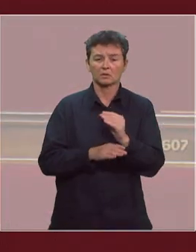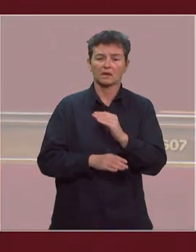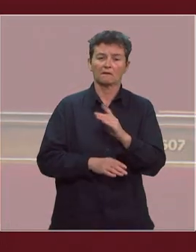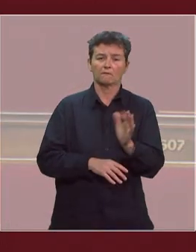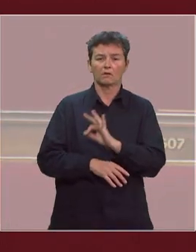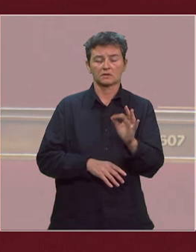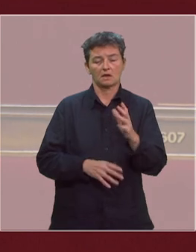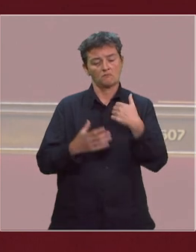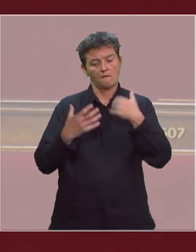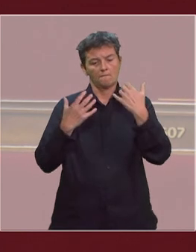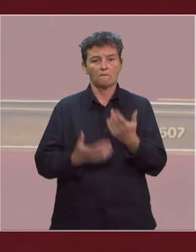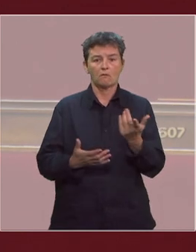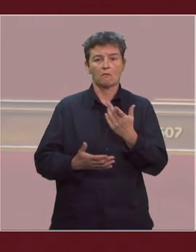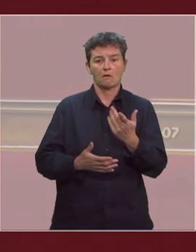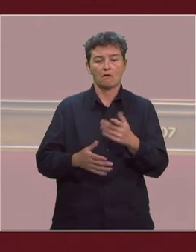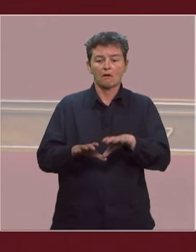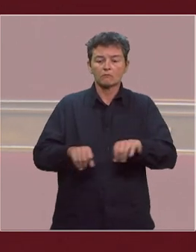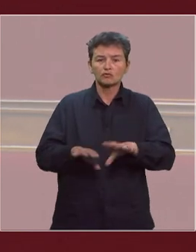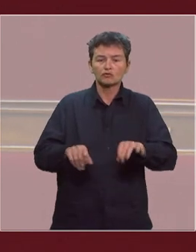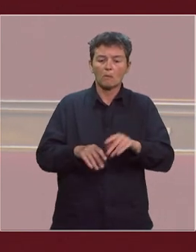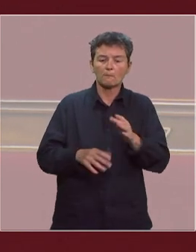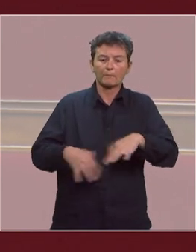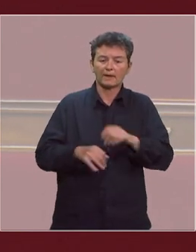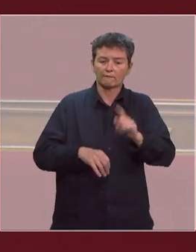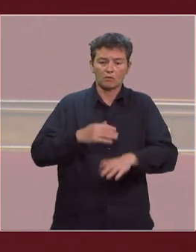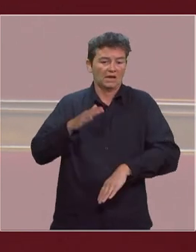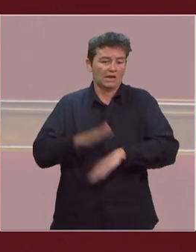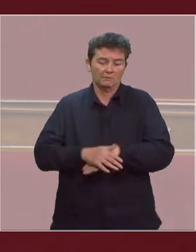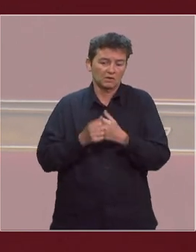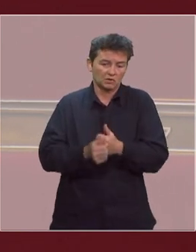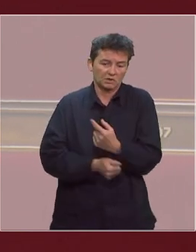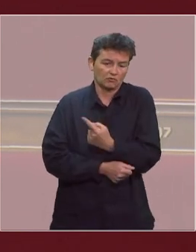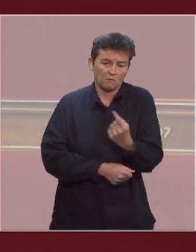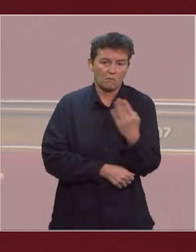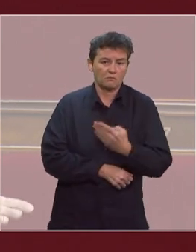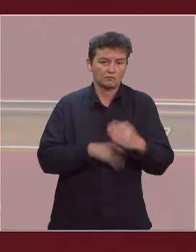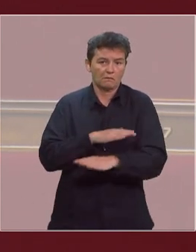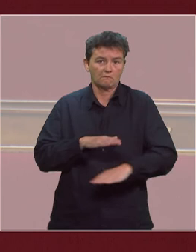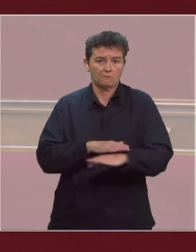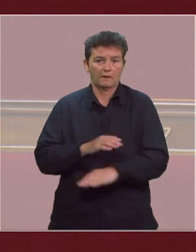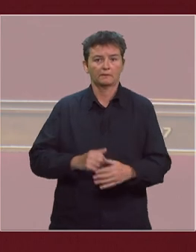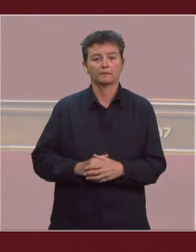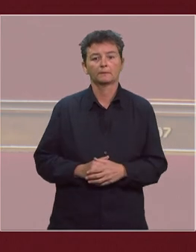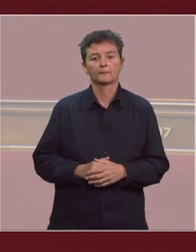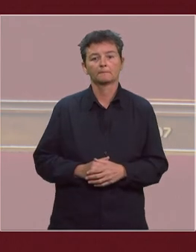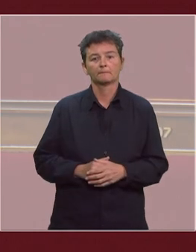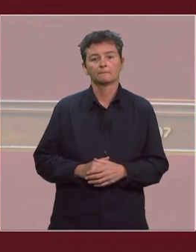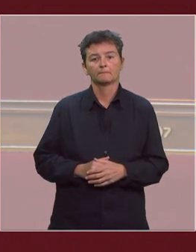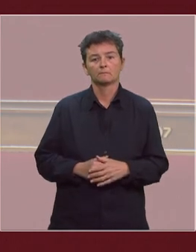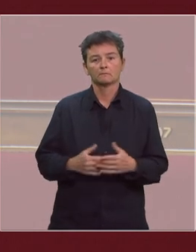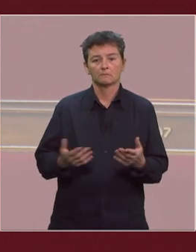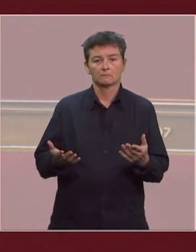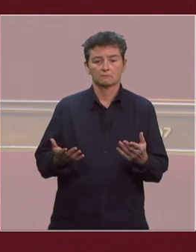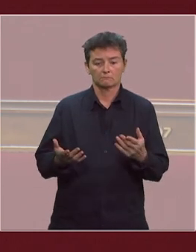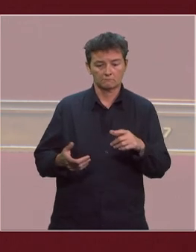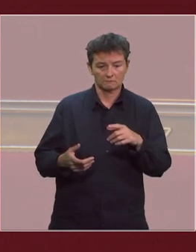ministre, je veux vous demander de limiter l'appareil productif de notre pays au plus strict nécessaire. Je suis responsable politique et j'ai vu ce qu'il nous